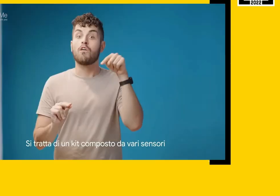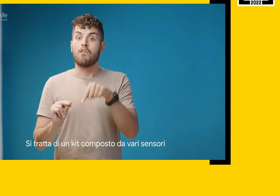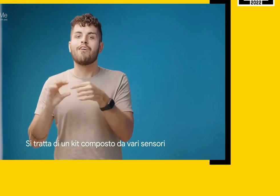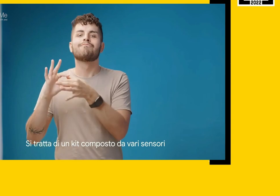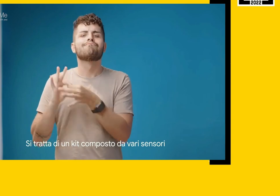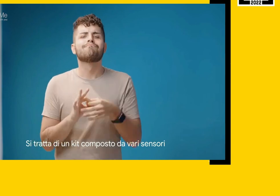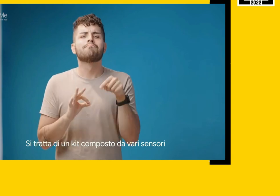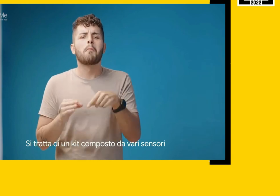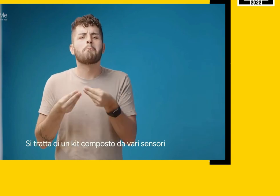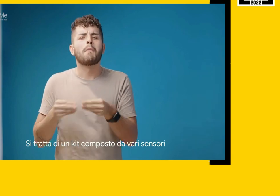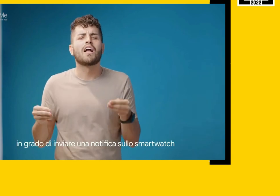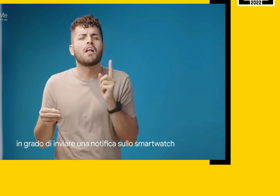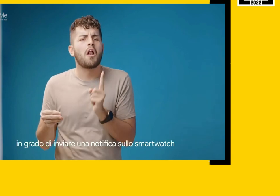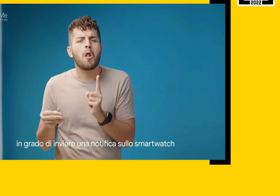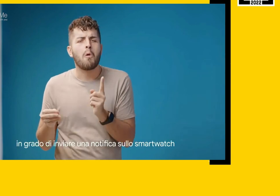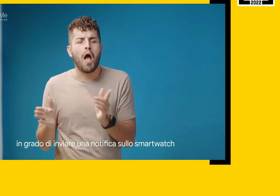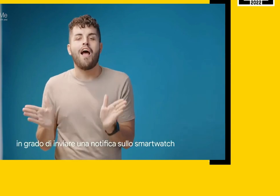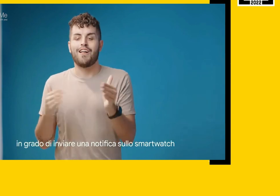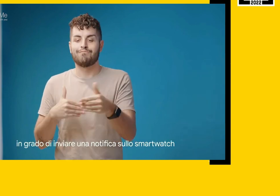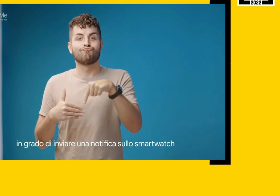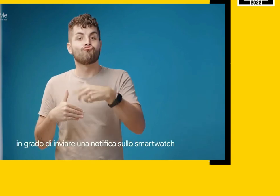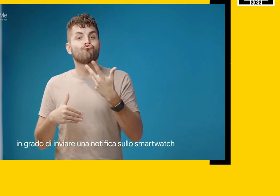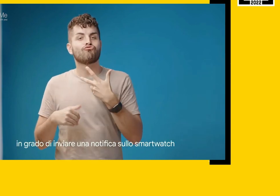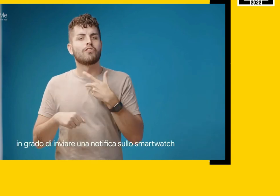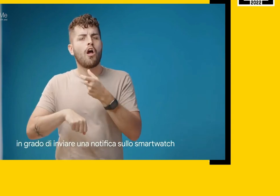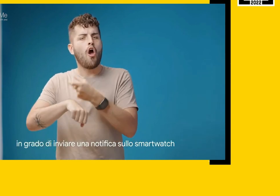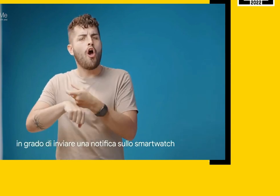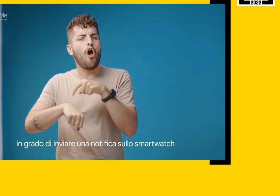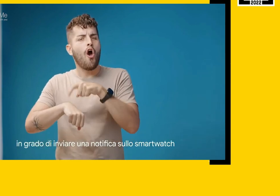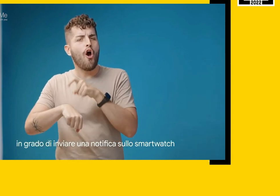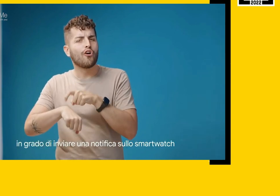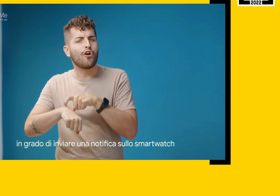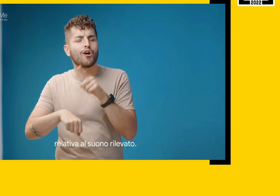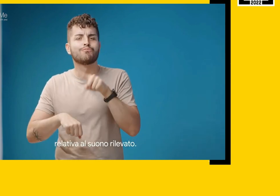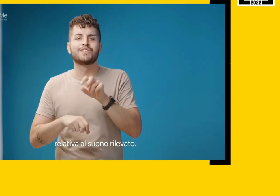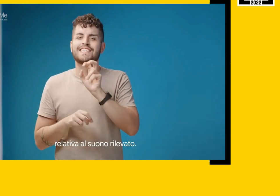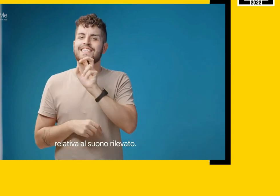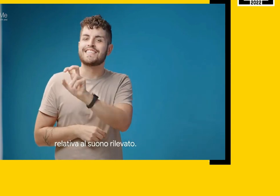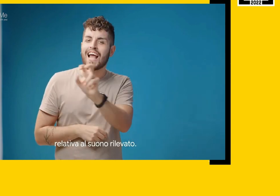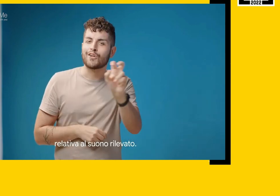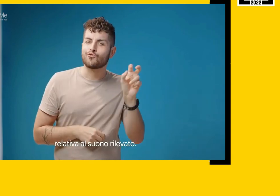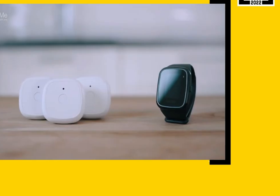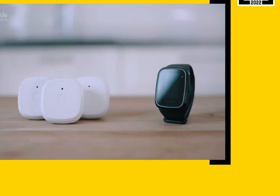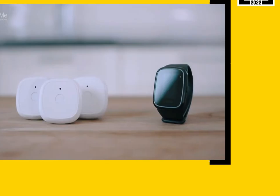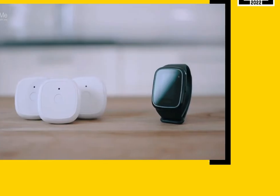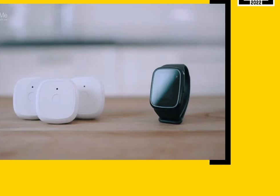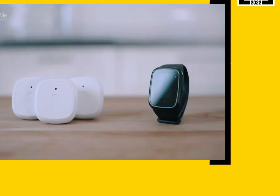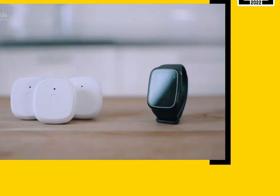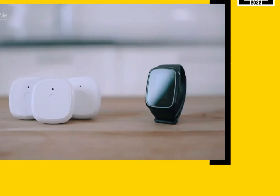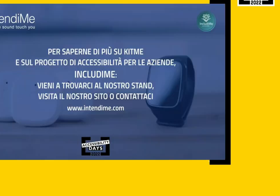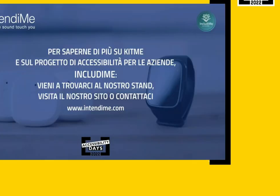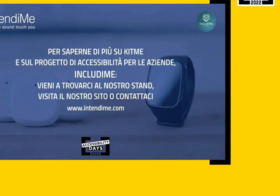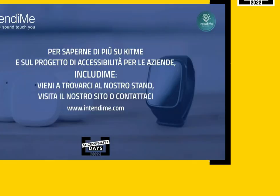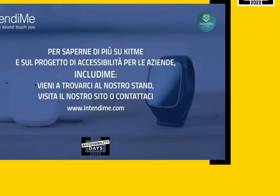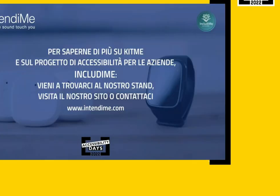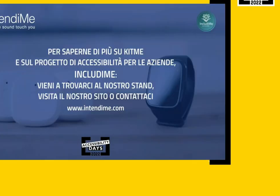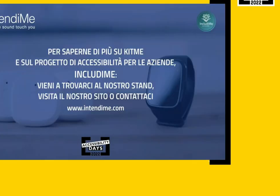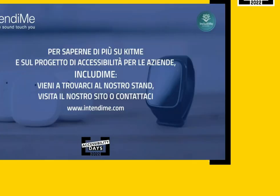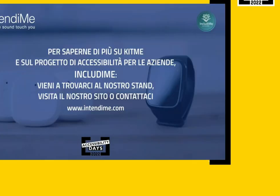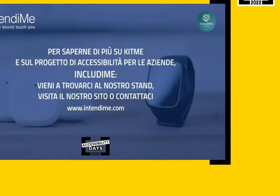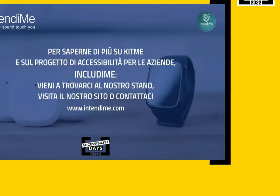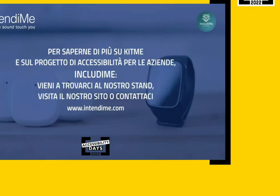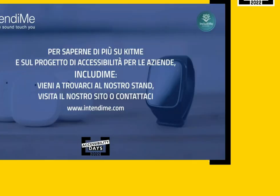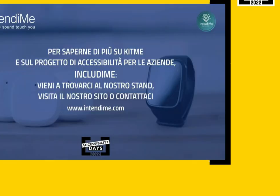Si tratta di un kit composto da vari sensori in grado di inviare una notifica sullo smartwatch relativa al suono rilevato.